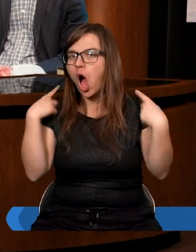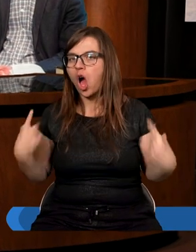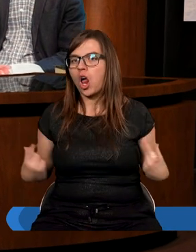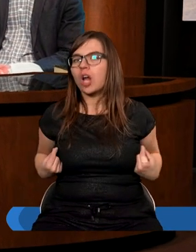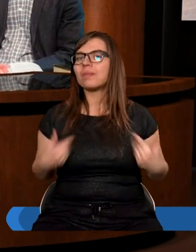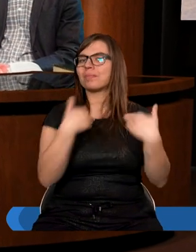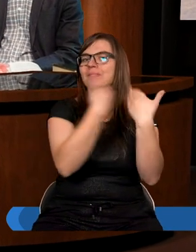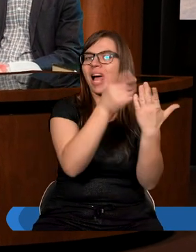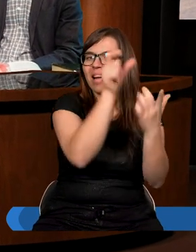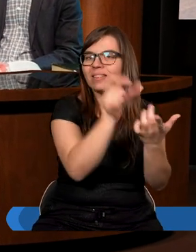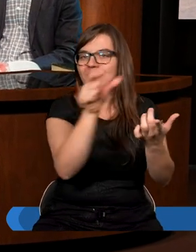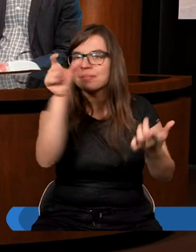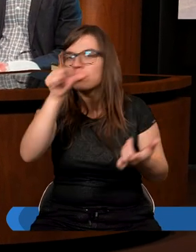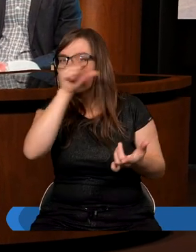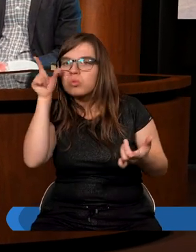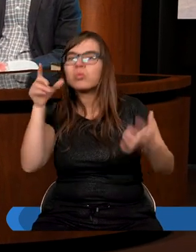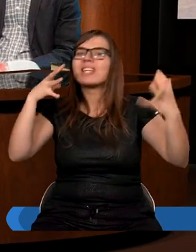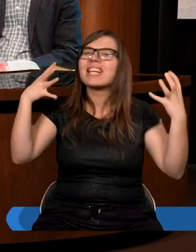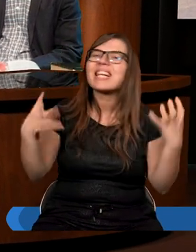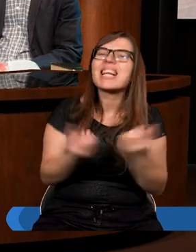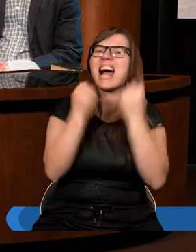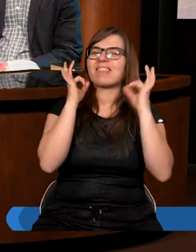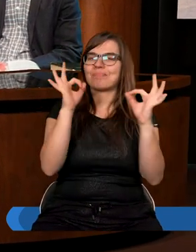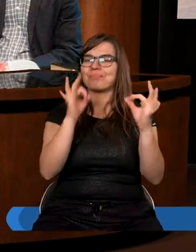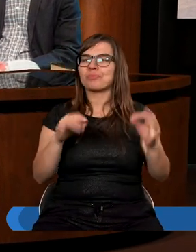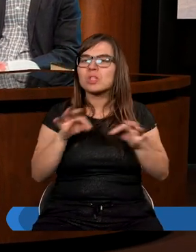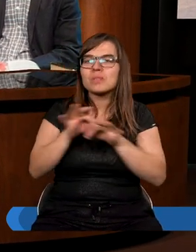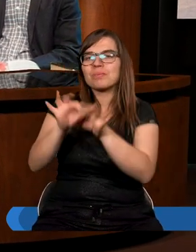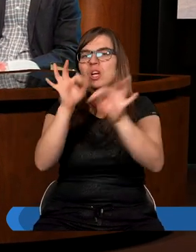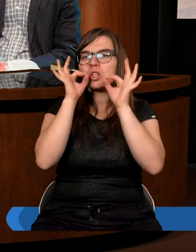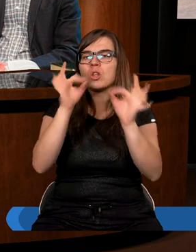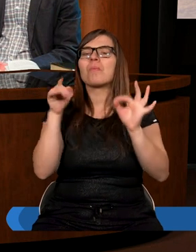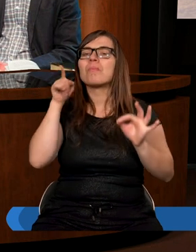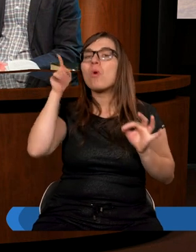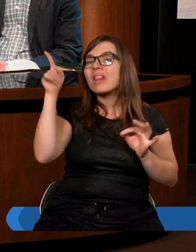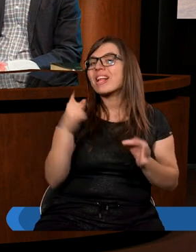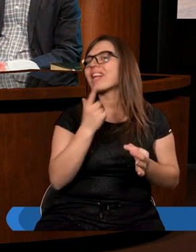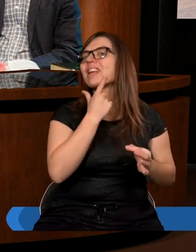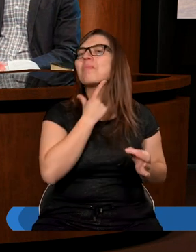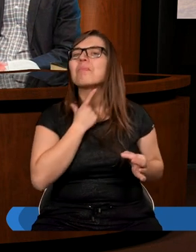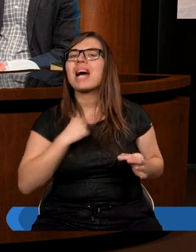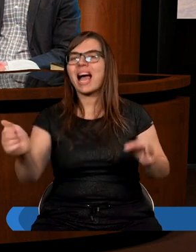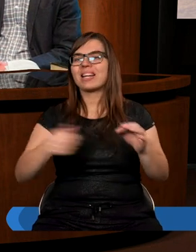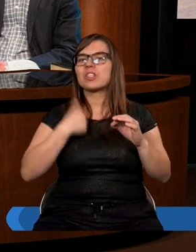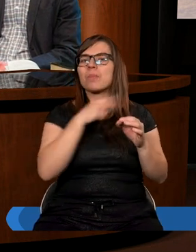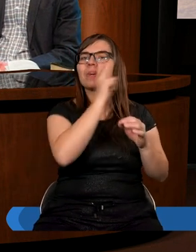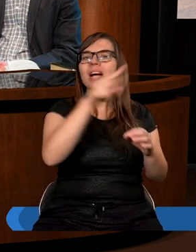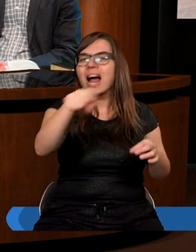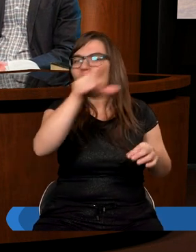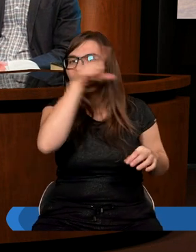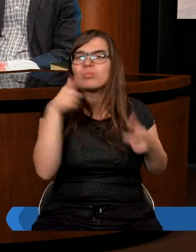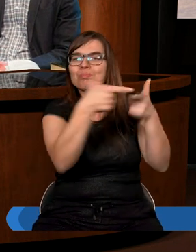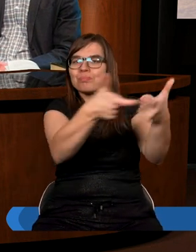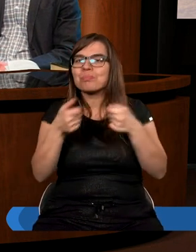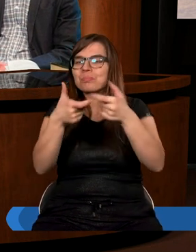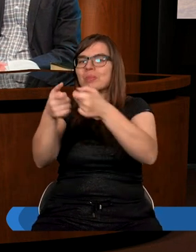każdemu Panie Boże znaleźć, ponieważ pragniesz, by każdy był na nowej ziemi, by każdy był zbawiony,